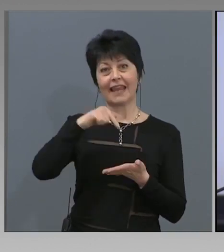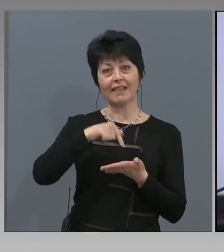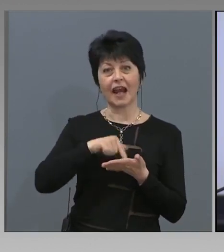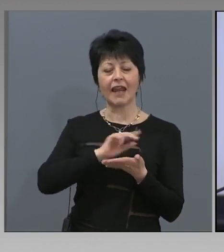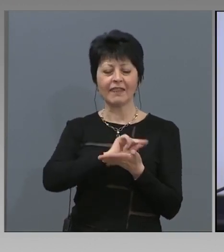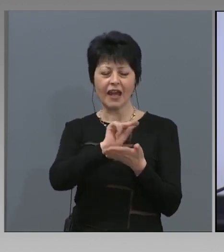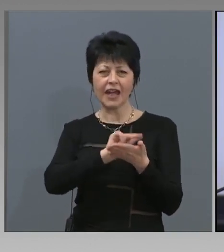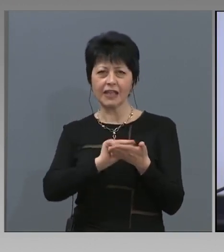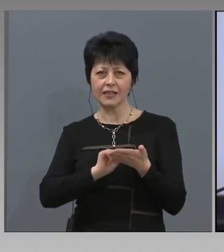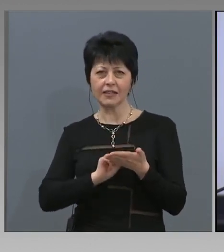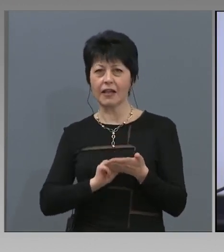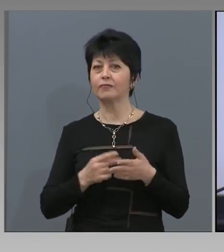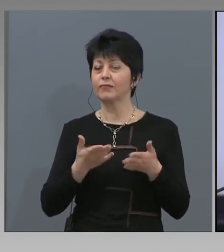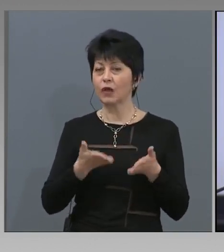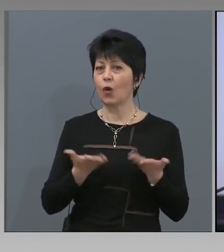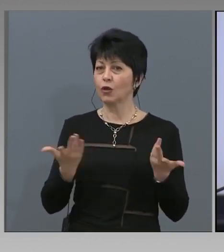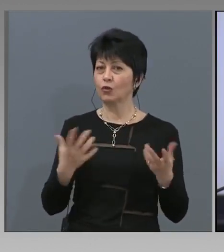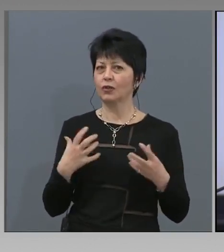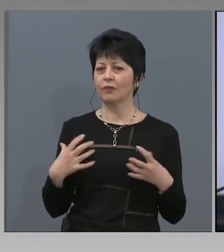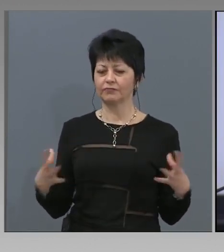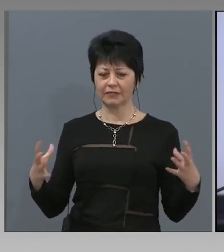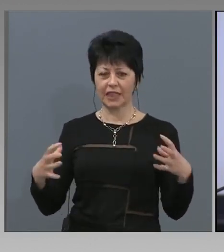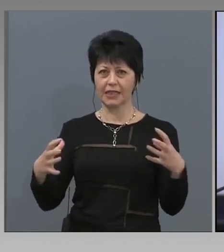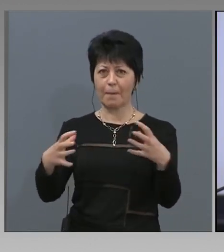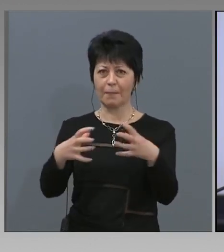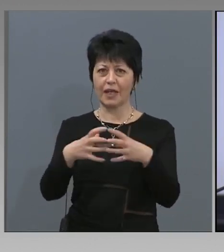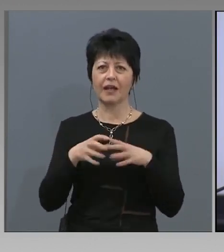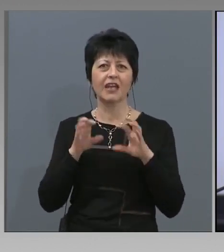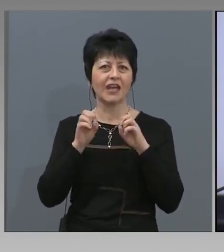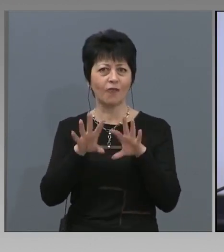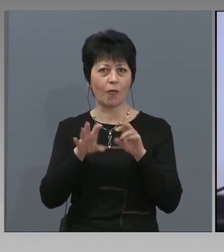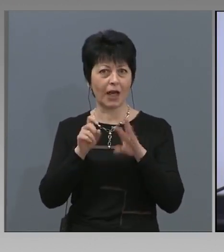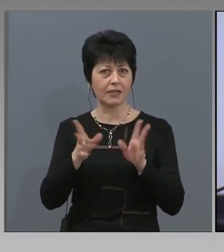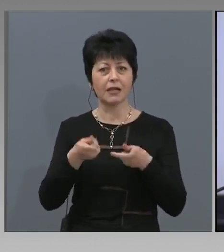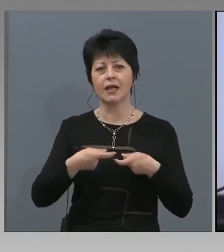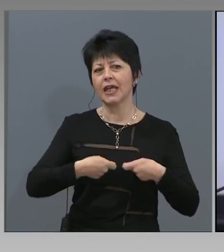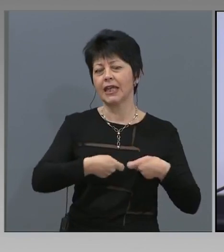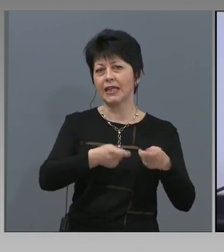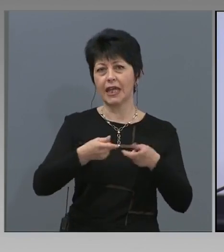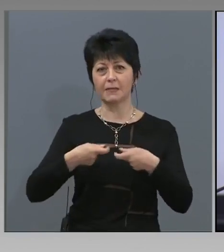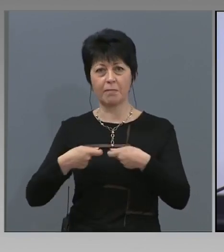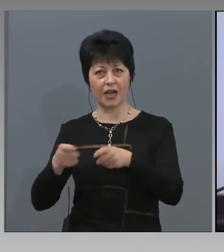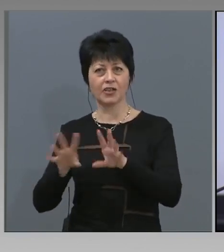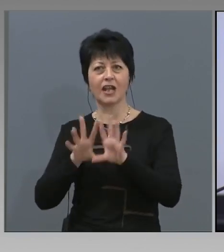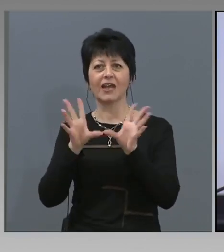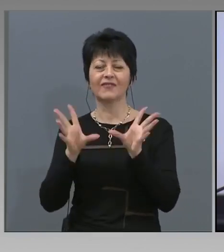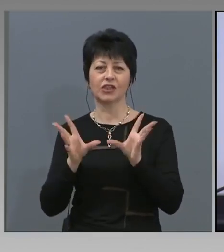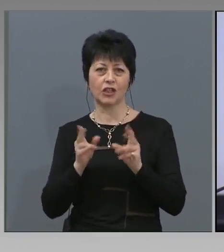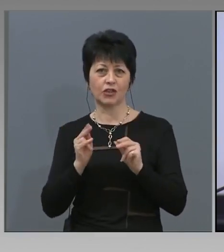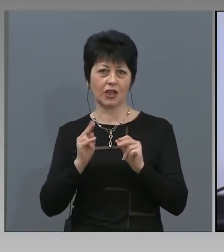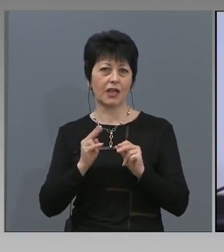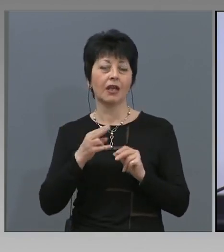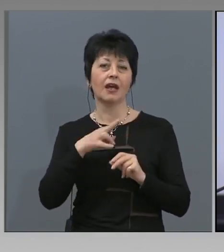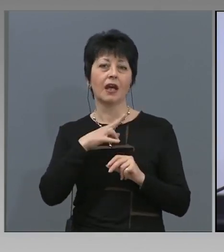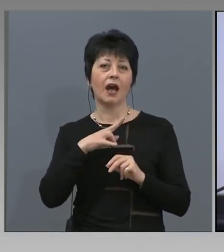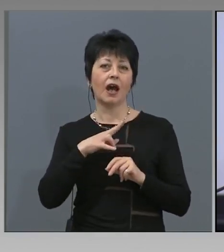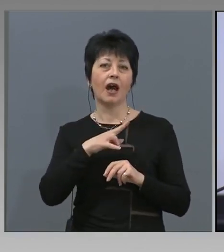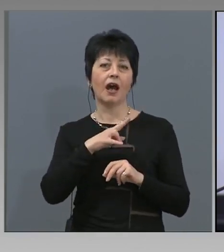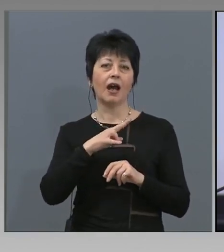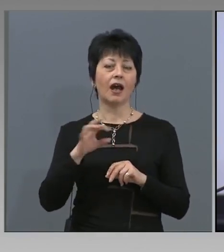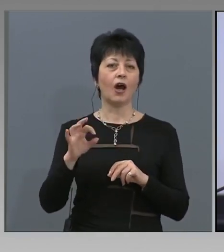който да събира информацията и да изпраща на всички държавни органи, като за първите 48 часа